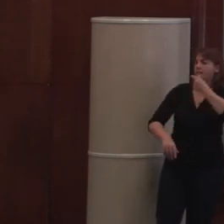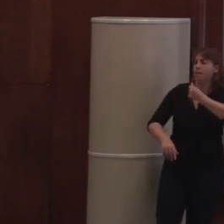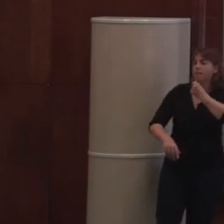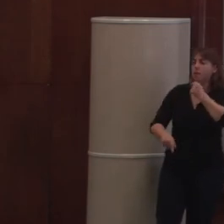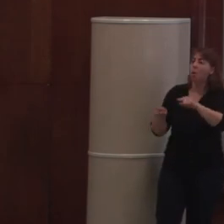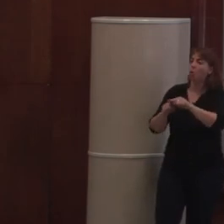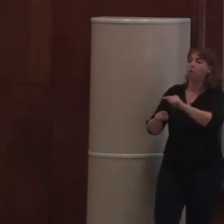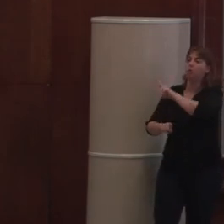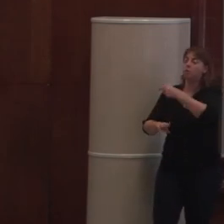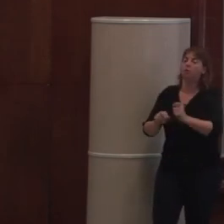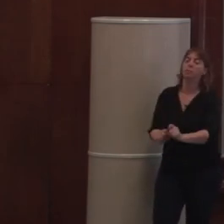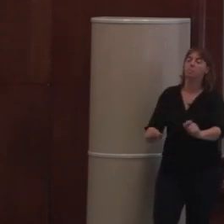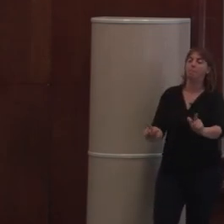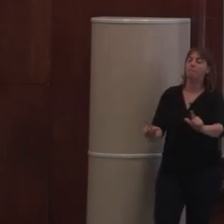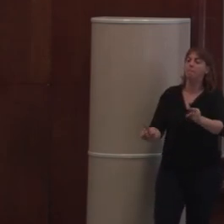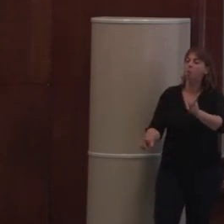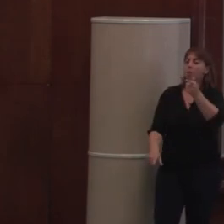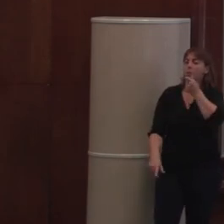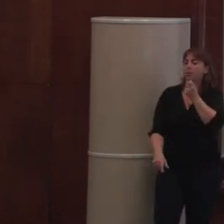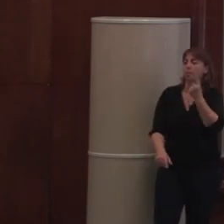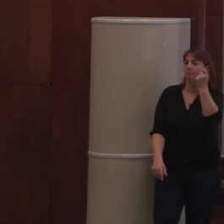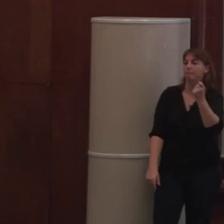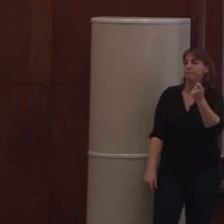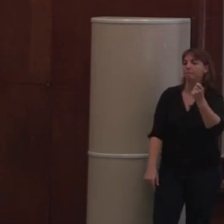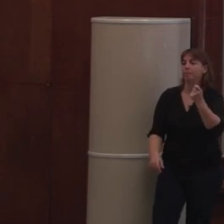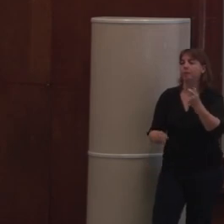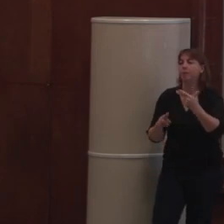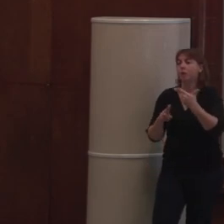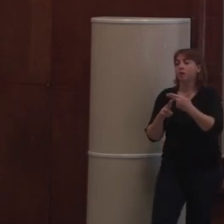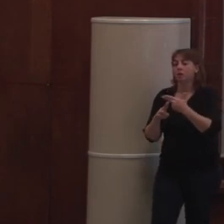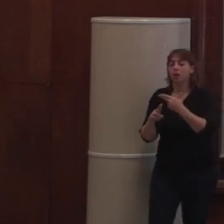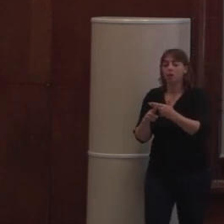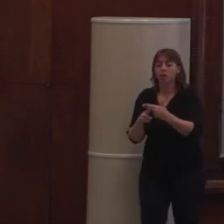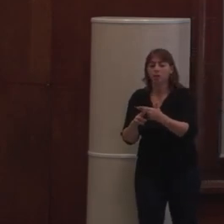un chargement initial plus rapide. Donc, le principe, c'est ce qu'on appelle la réhydratation.